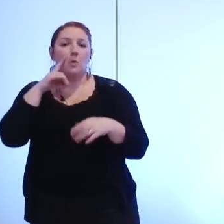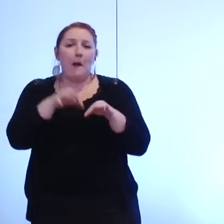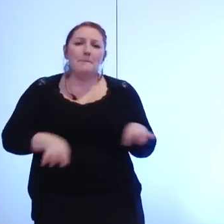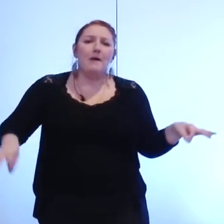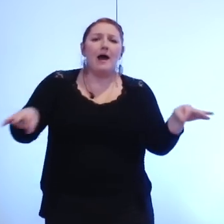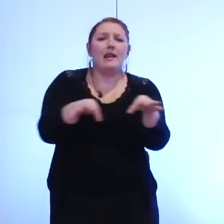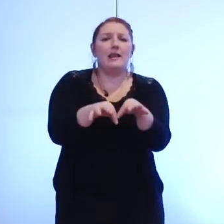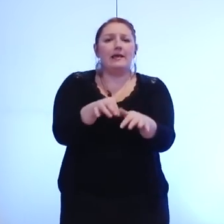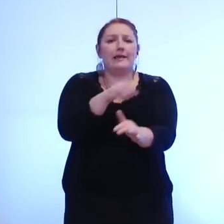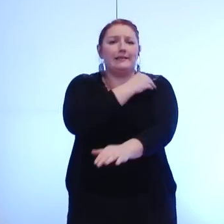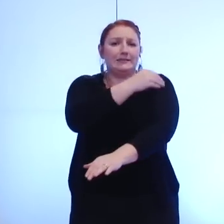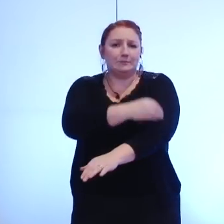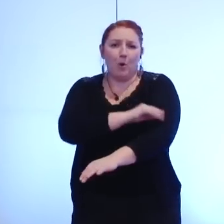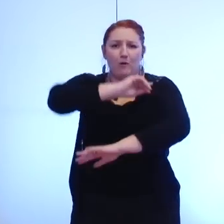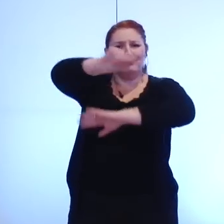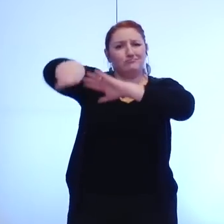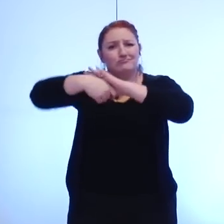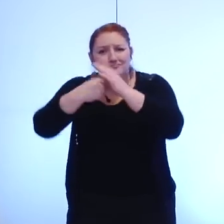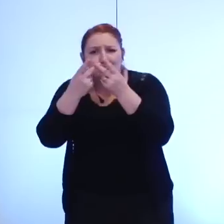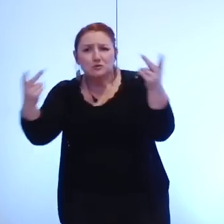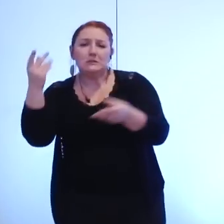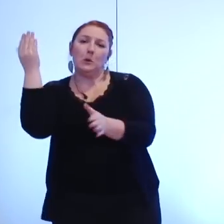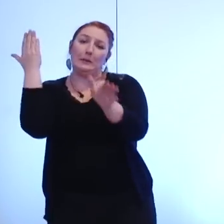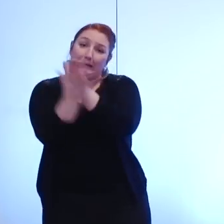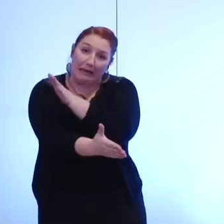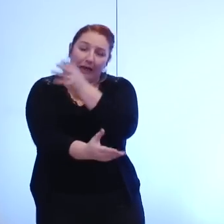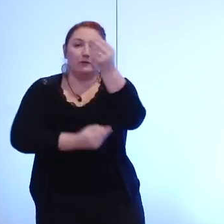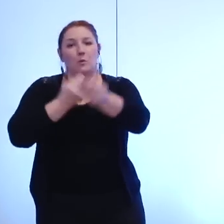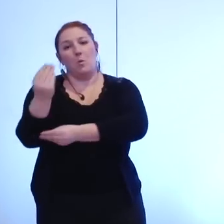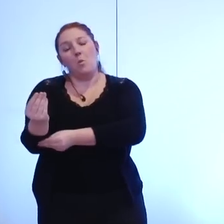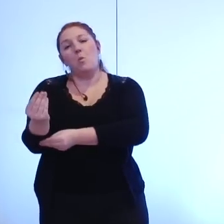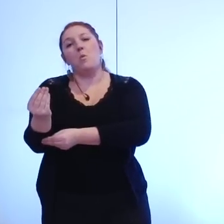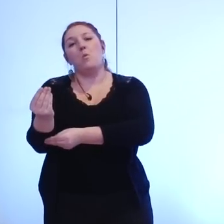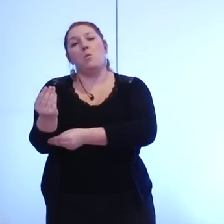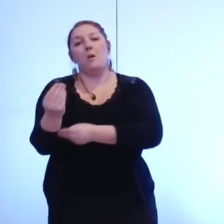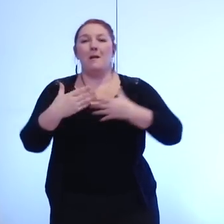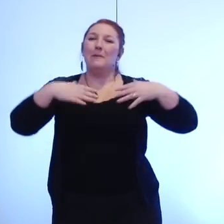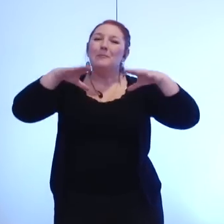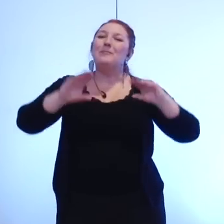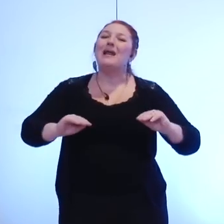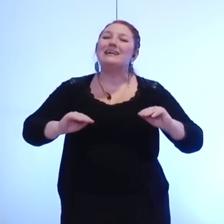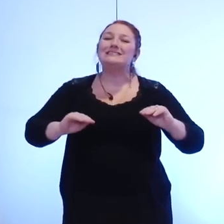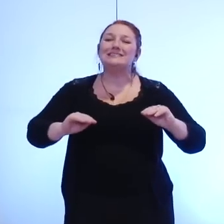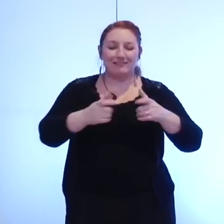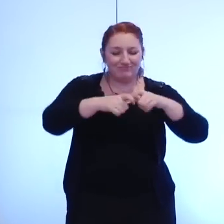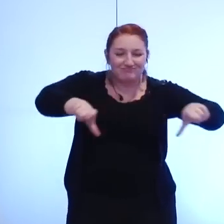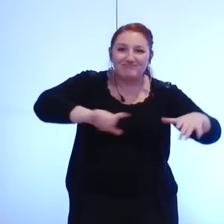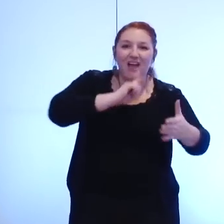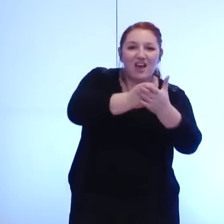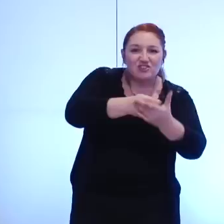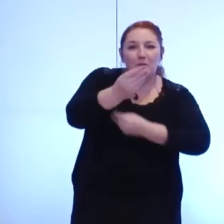financements publics, que cela soit par la subvention directe ou bien par l'achat de places ou l'achat de prestations,